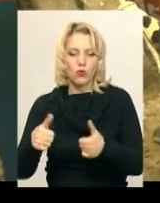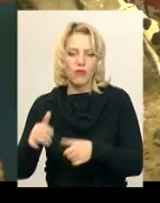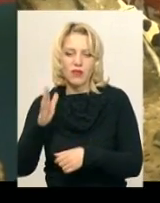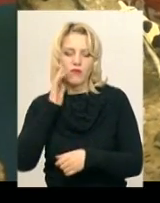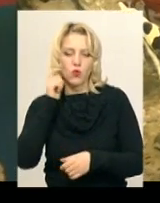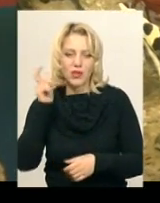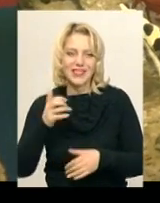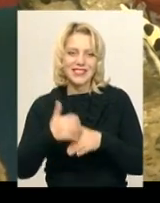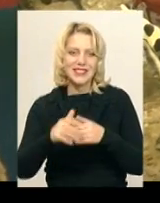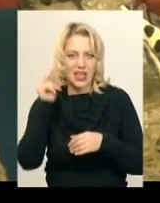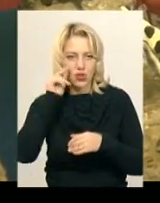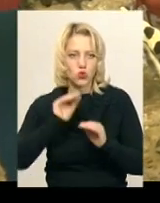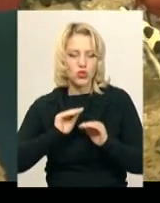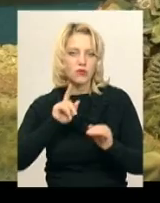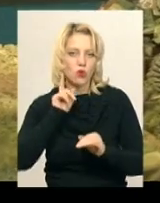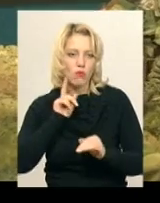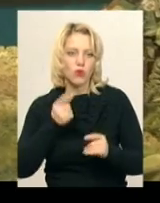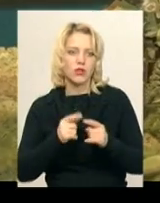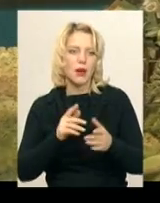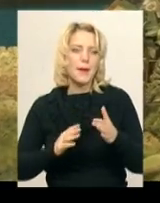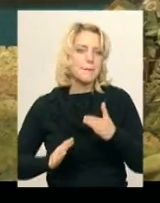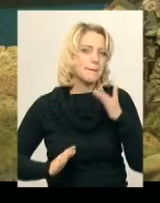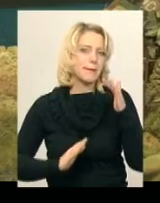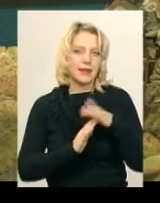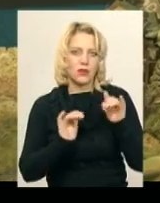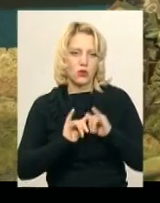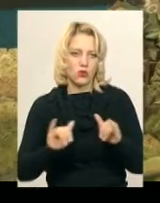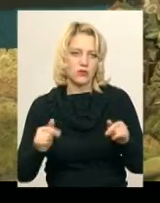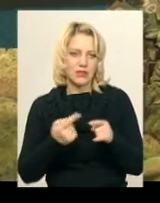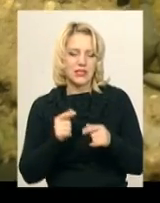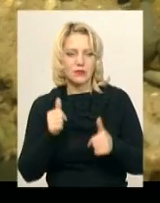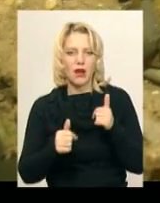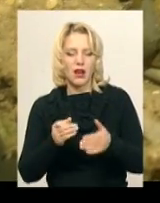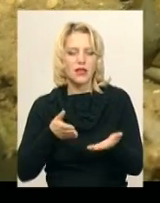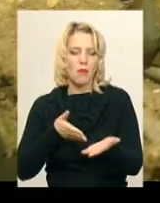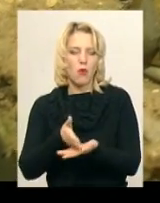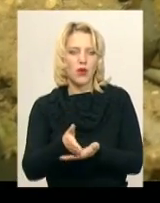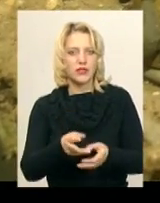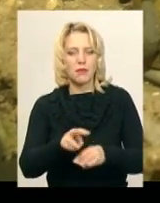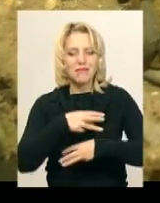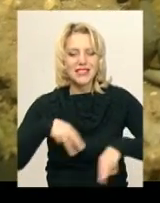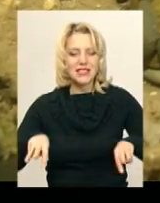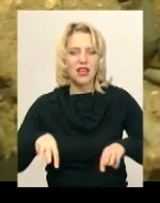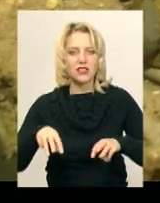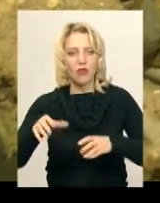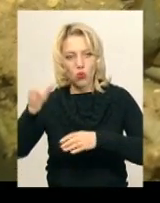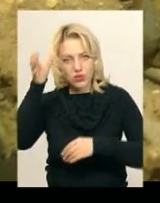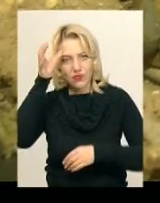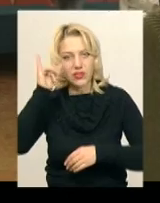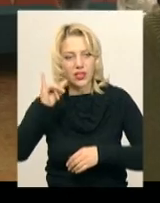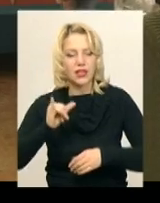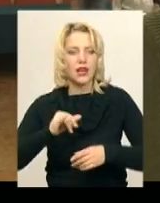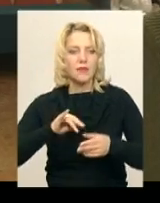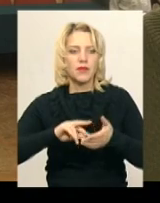серед учнівської молоді набуло піку розвитку. Ці змагання проходять по лінії Міністерства освіти, тому вони